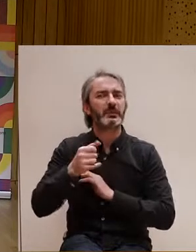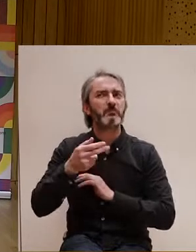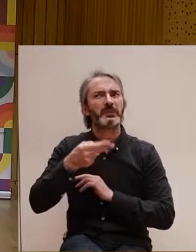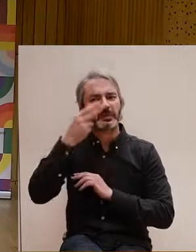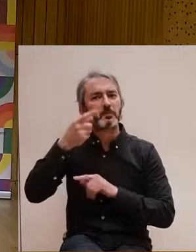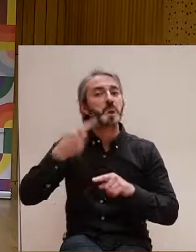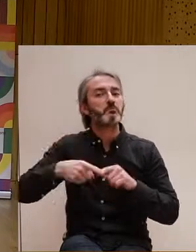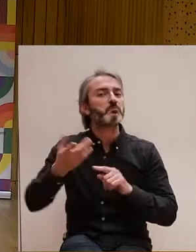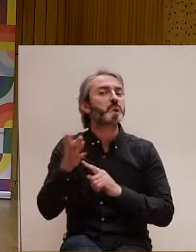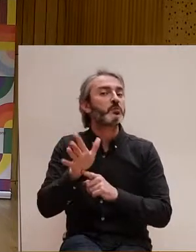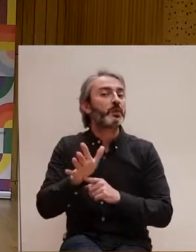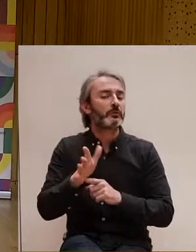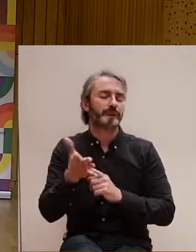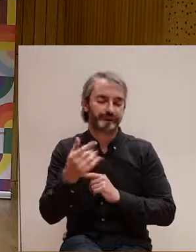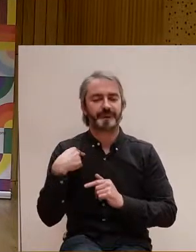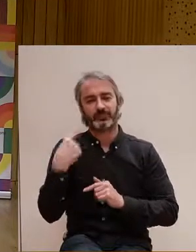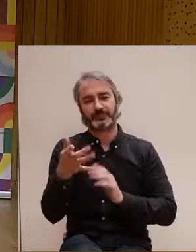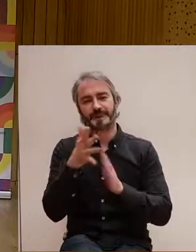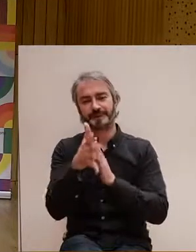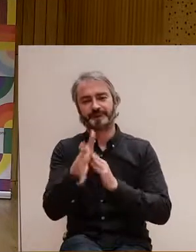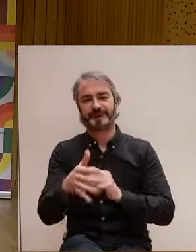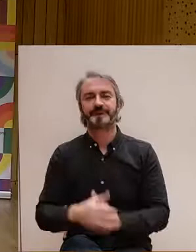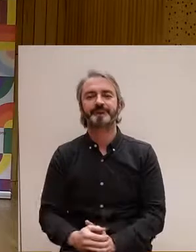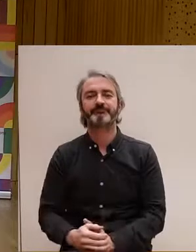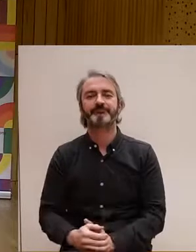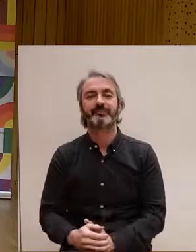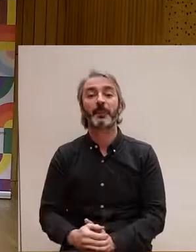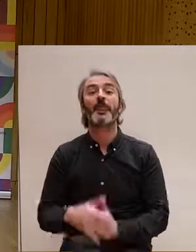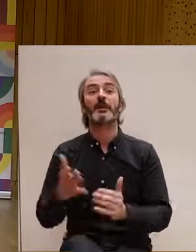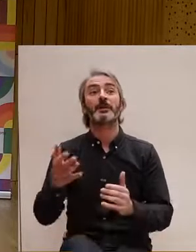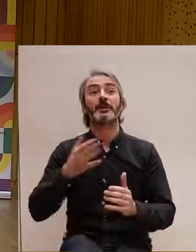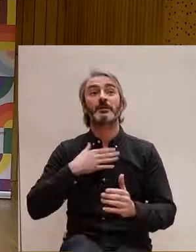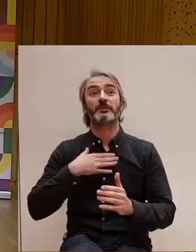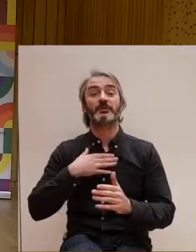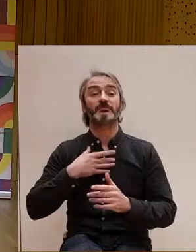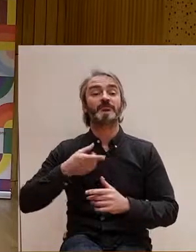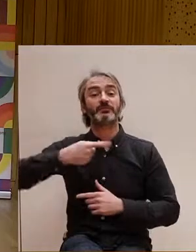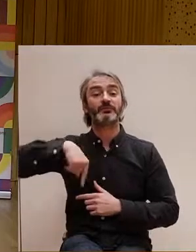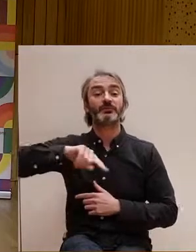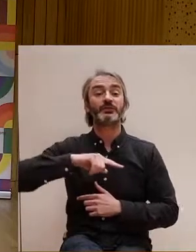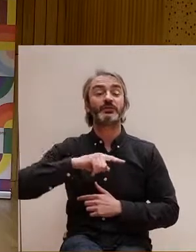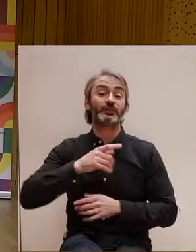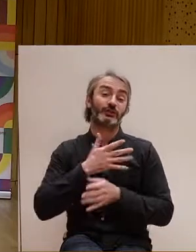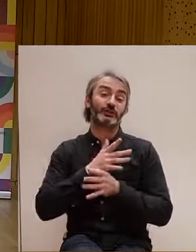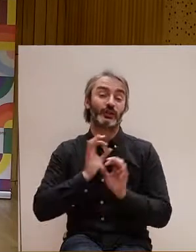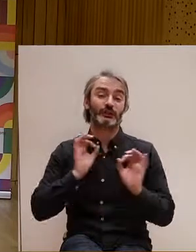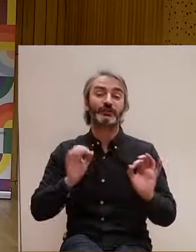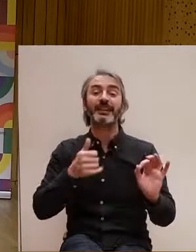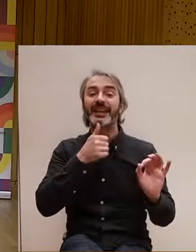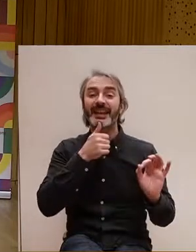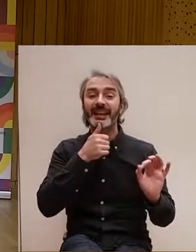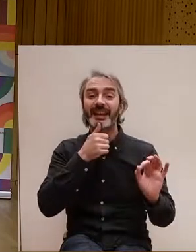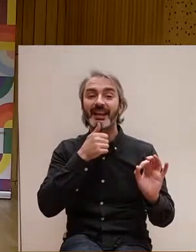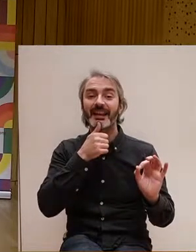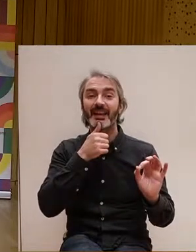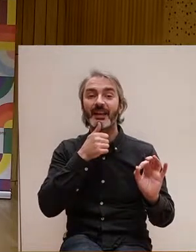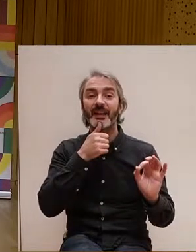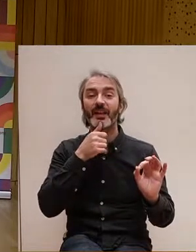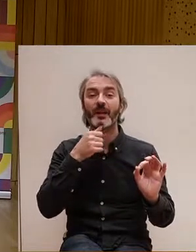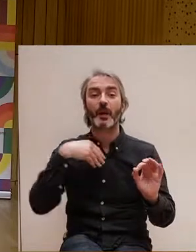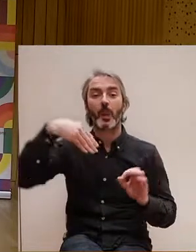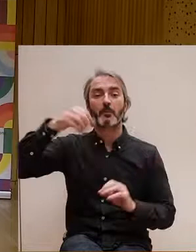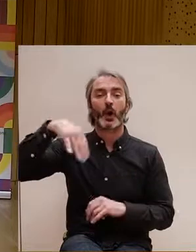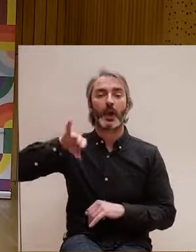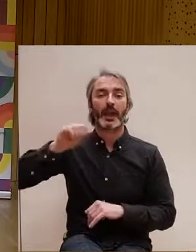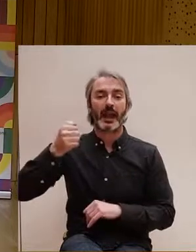el que planteja. Darrere de Voluptes, Joc Eròtic, som la Mònica Toledo, és